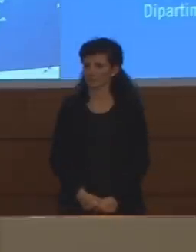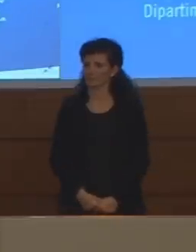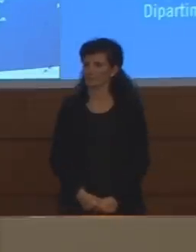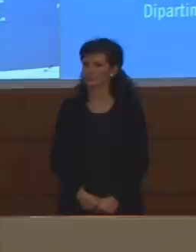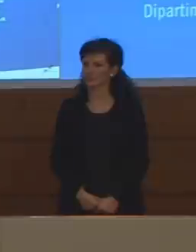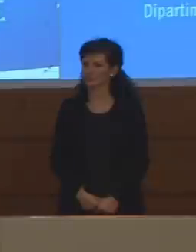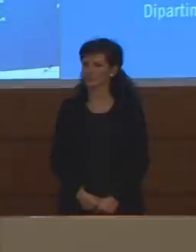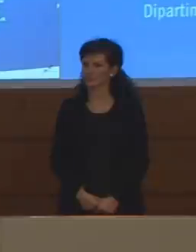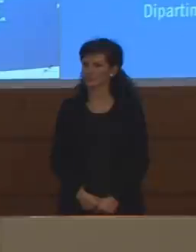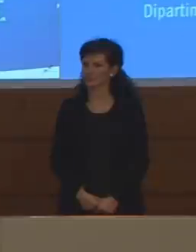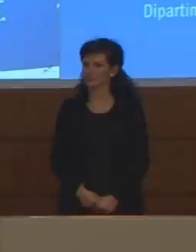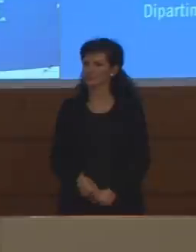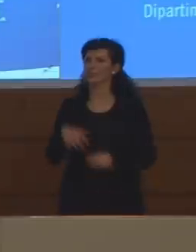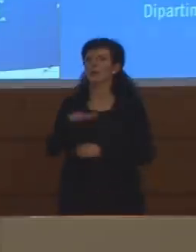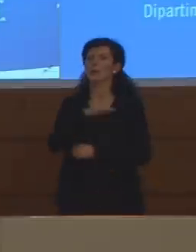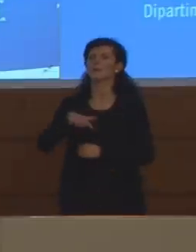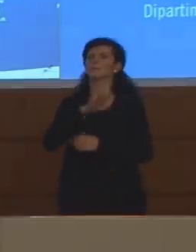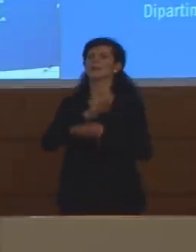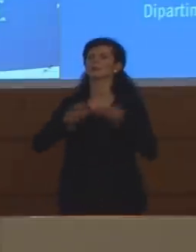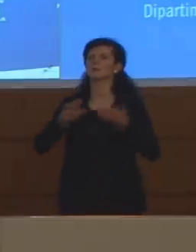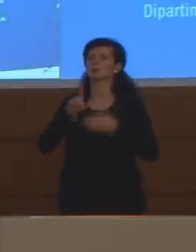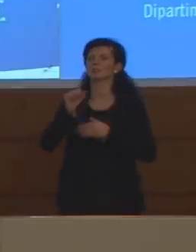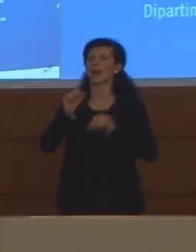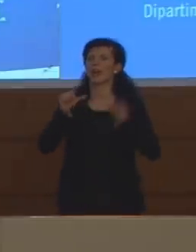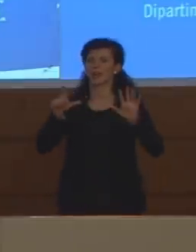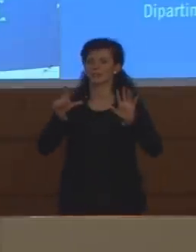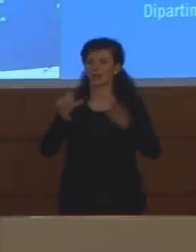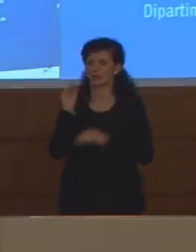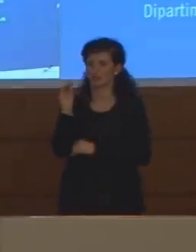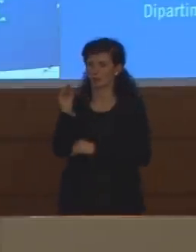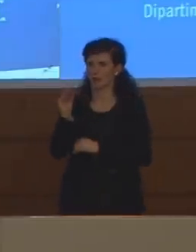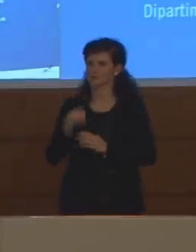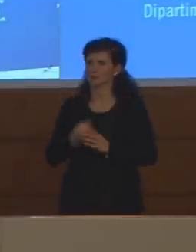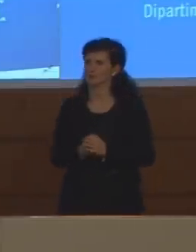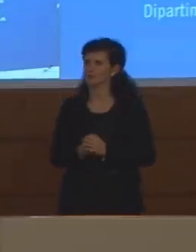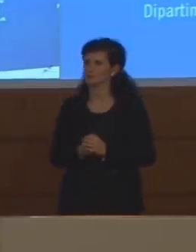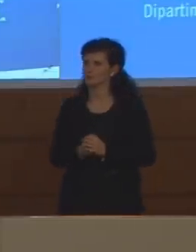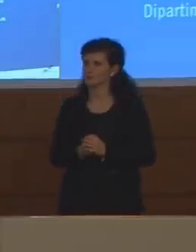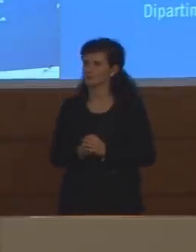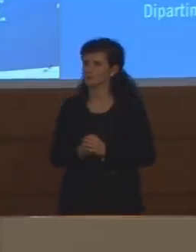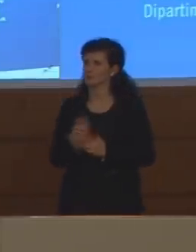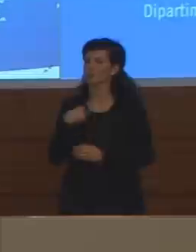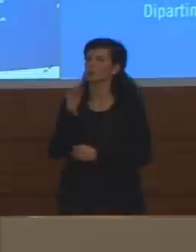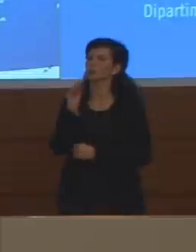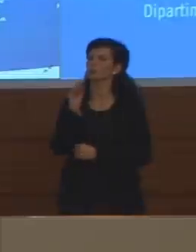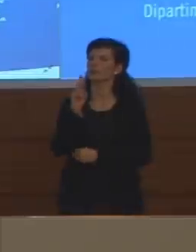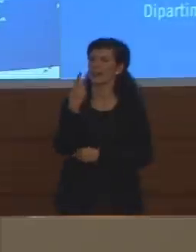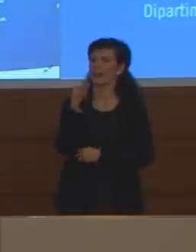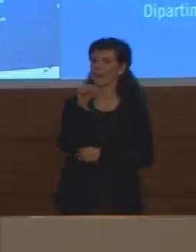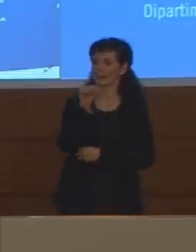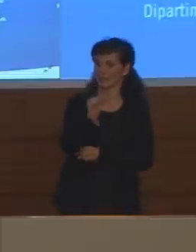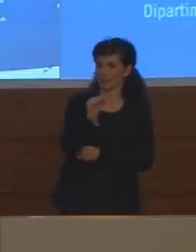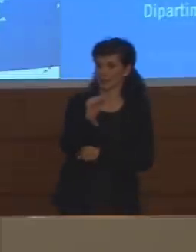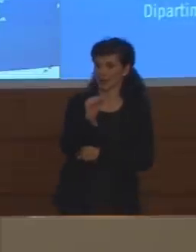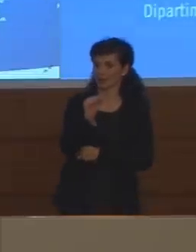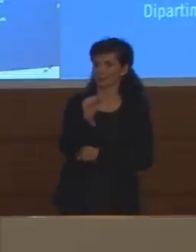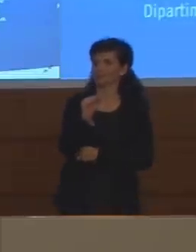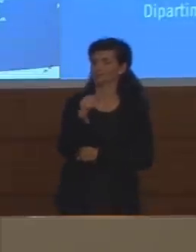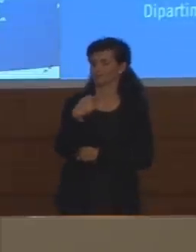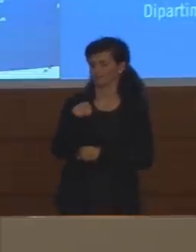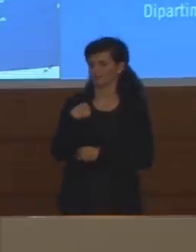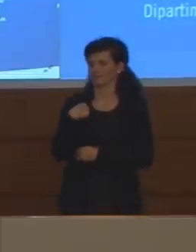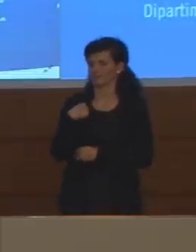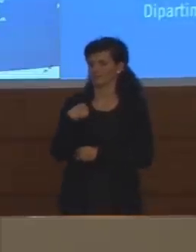Salvatore Gulisano, Piazza Pulita, La Sette. Volevo fare due domande. La prima, sulle RSA, noi ci siamo molto occupati come